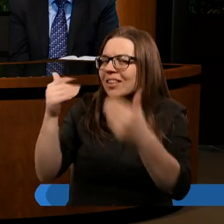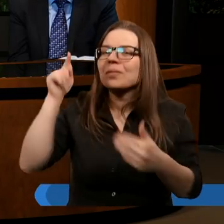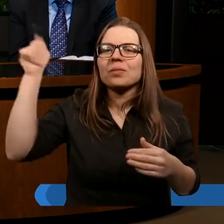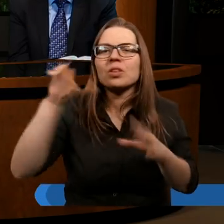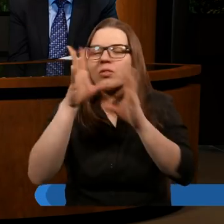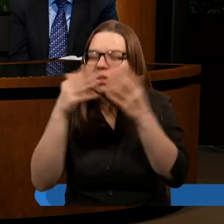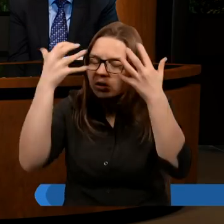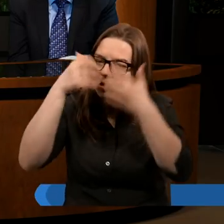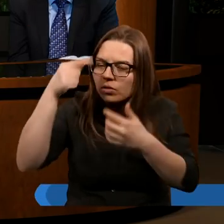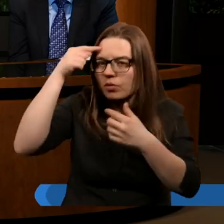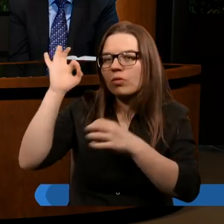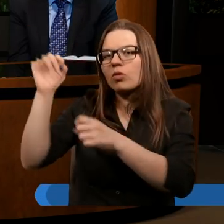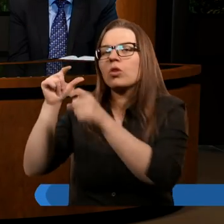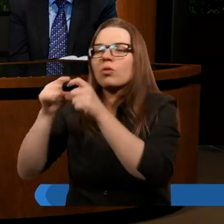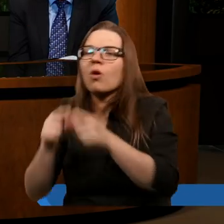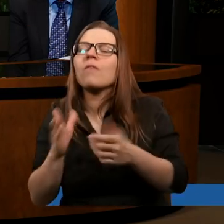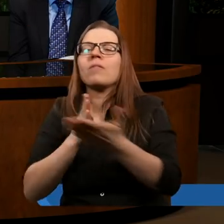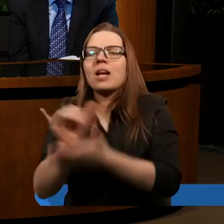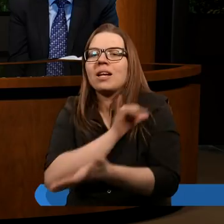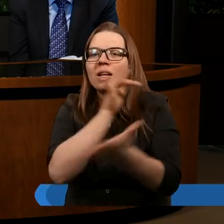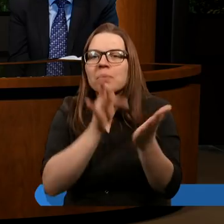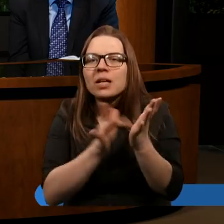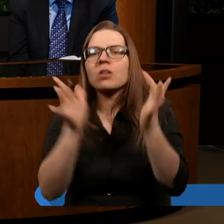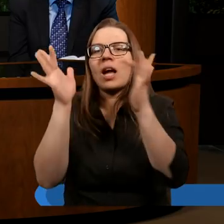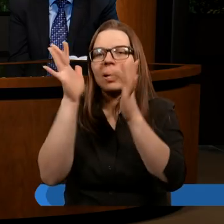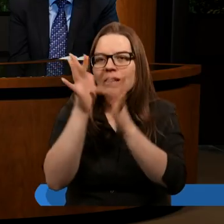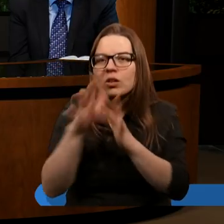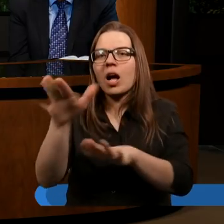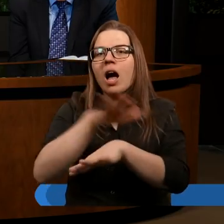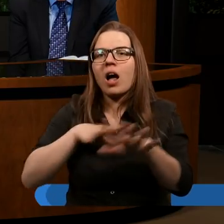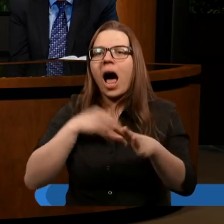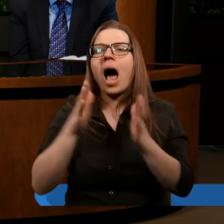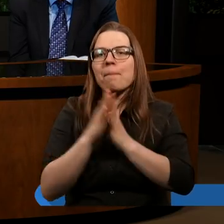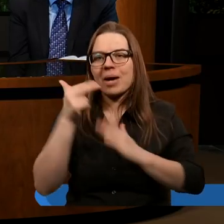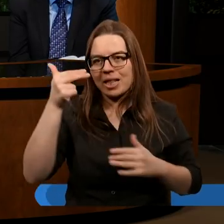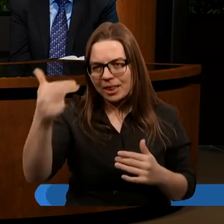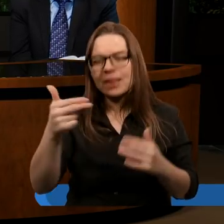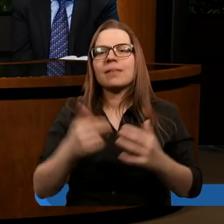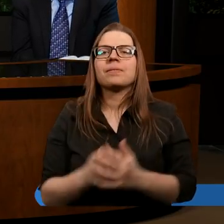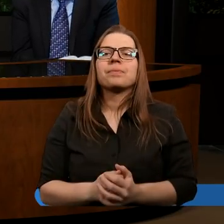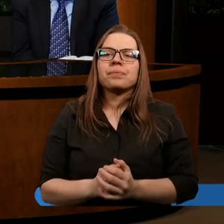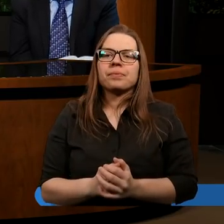skupienia przy Twoim świętym słowie, przez imię Najświętsze, przez imię Pana Jezusa. Amen. Amen.